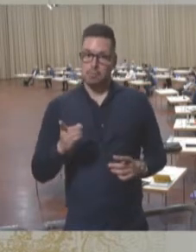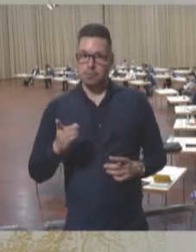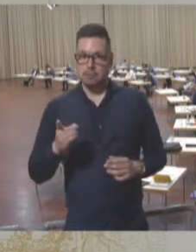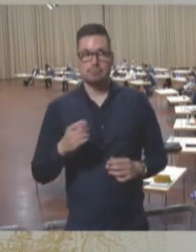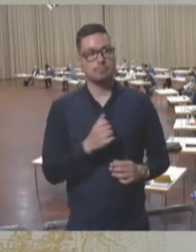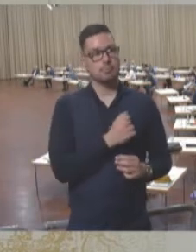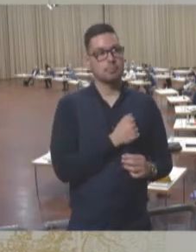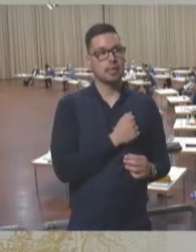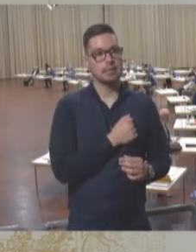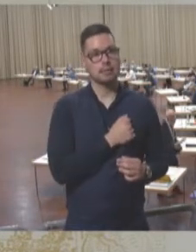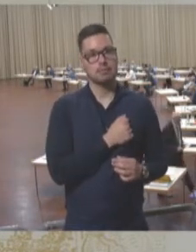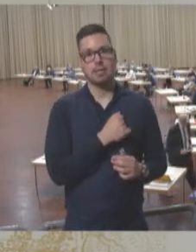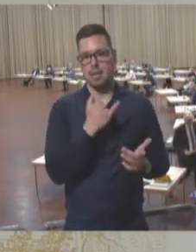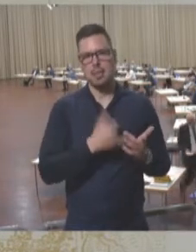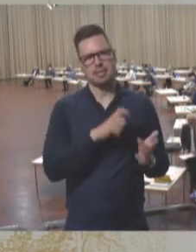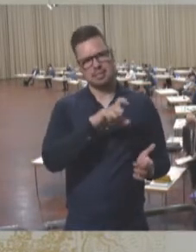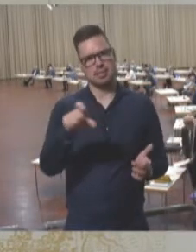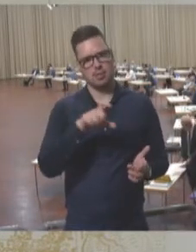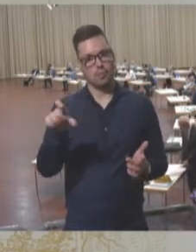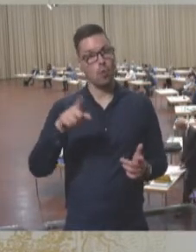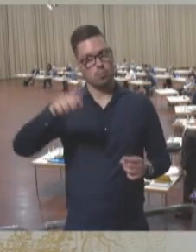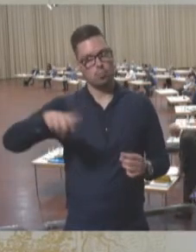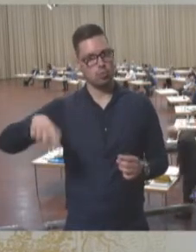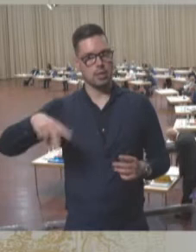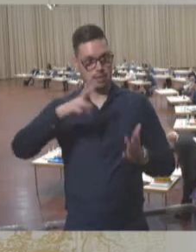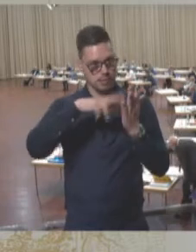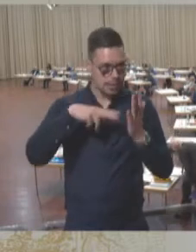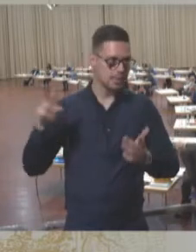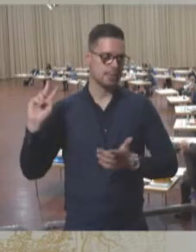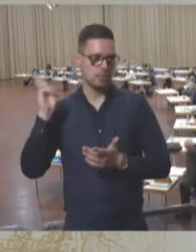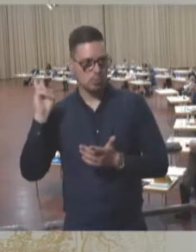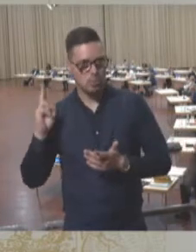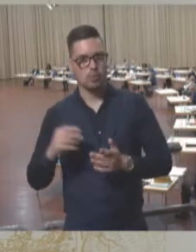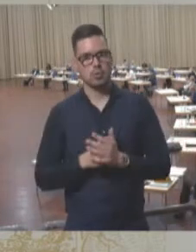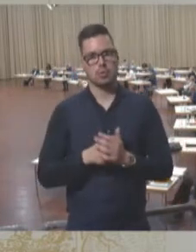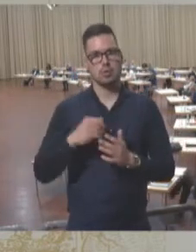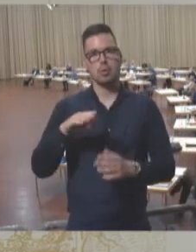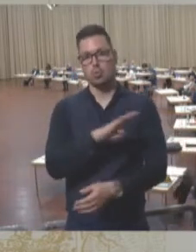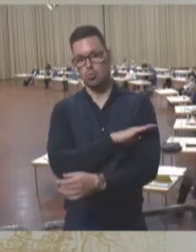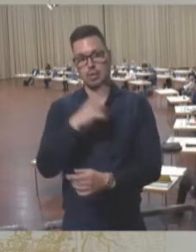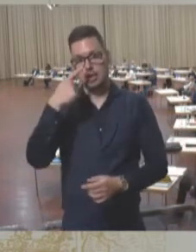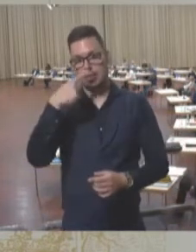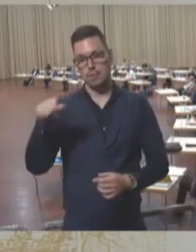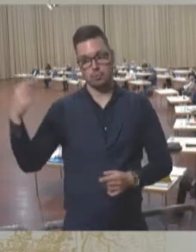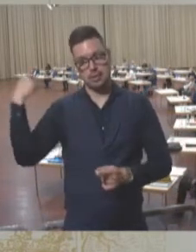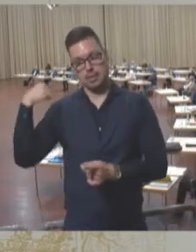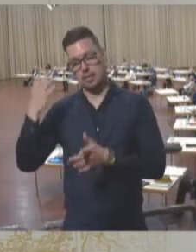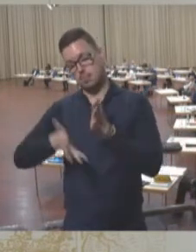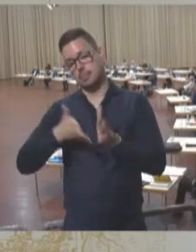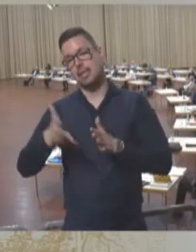besorgt über das, was wir in den letzten Wochen und Monaten lesen und hören mussten. Herr Kollege Lafontaine hat es eben